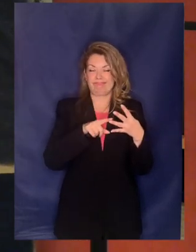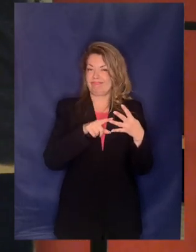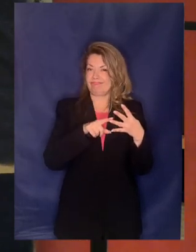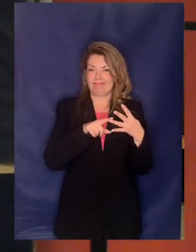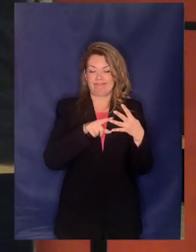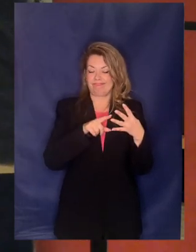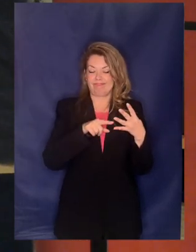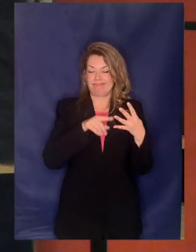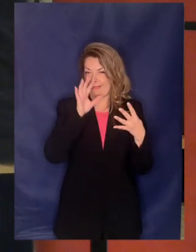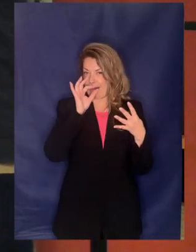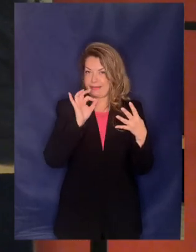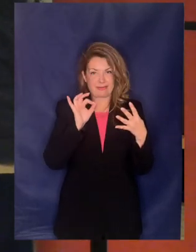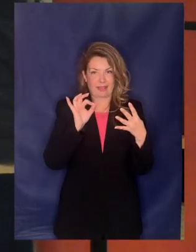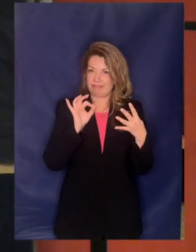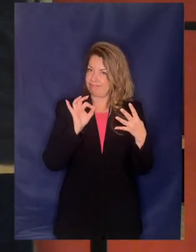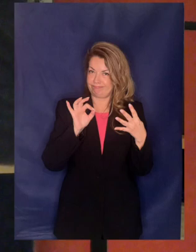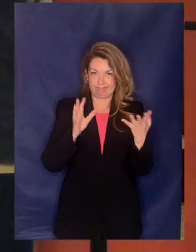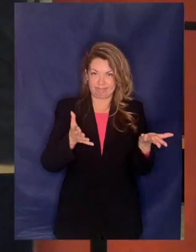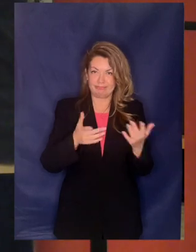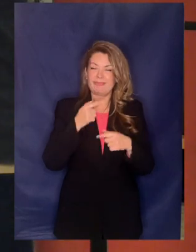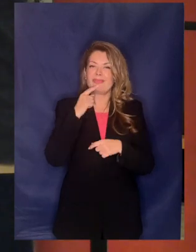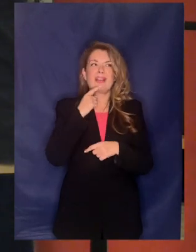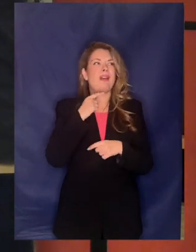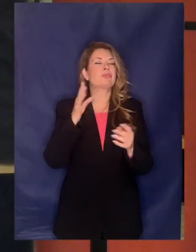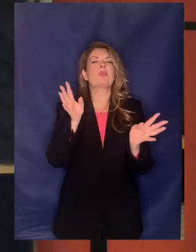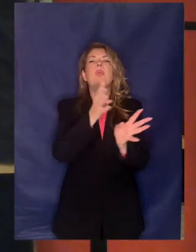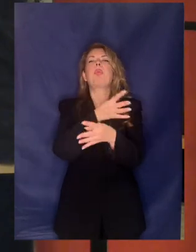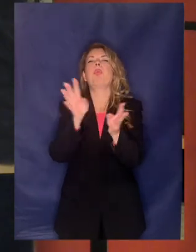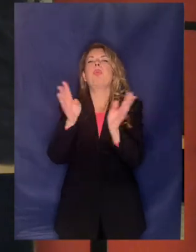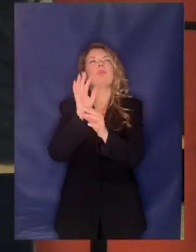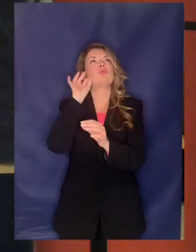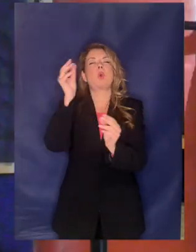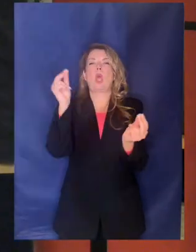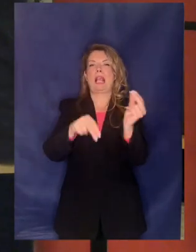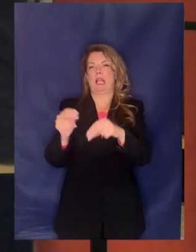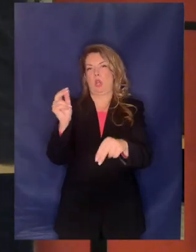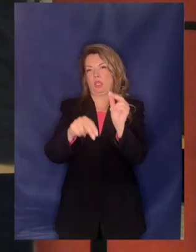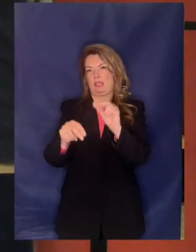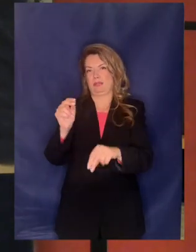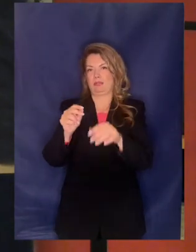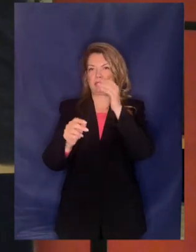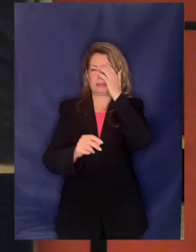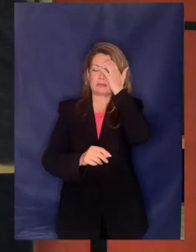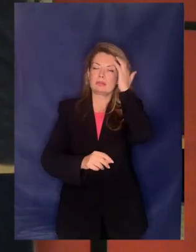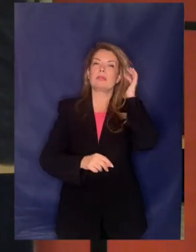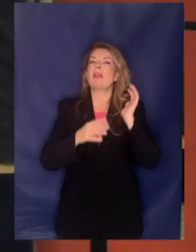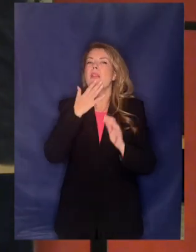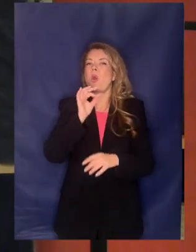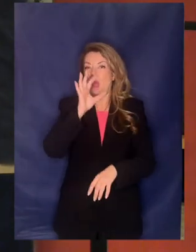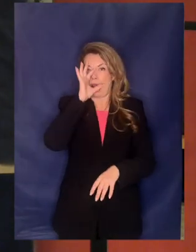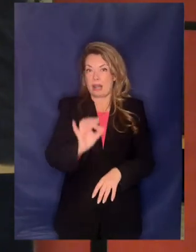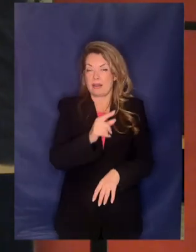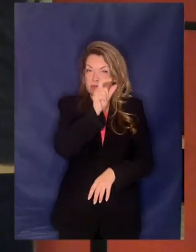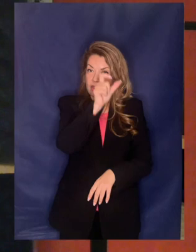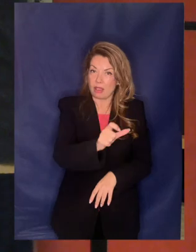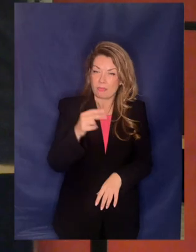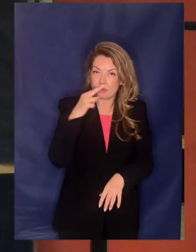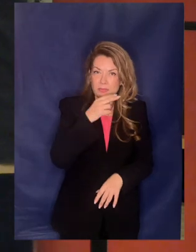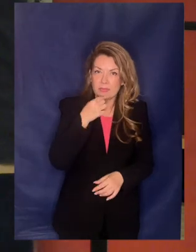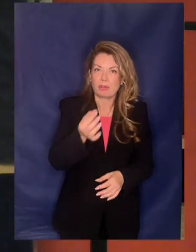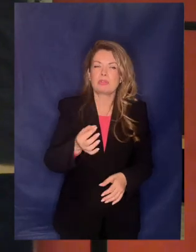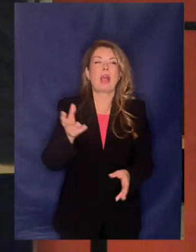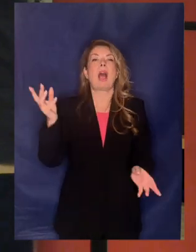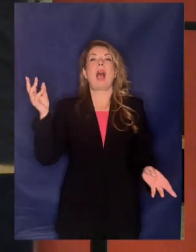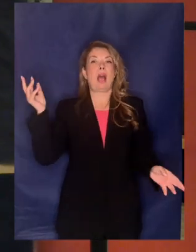Δείχνει ένα ψηφοθερικό πυροτέχνημα γιατί αν έλεγε συντρόφες και σύντροφοι την αλήθεια θα είχε